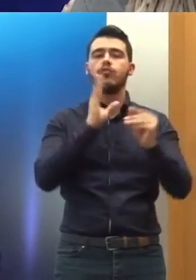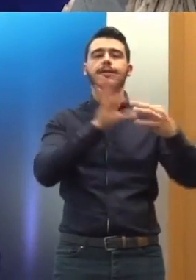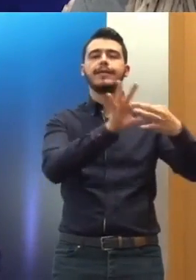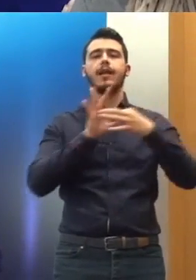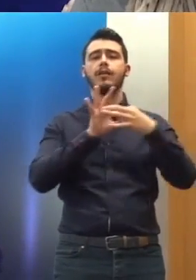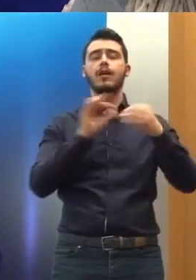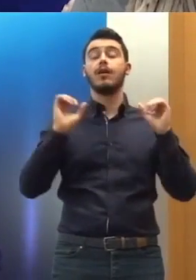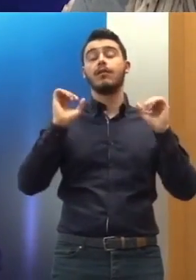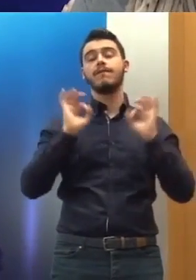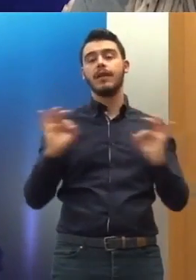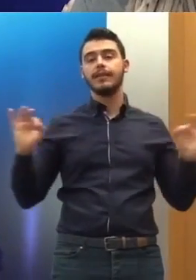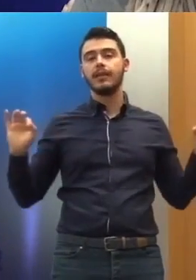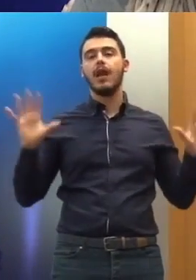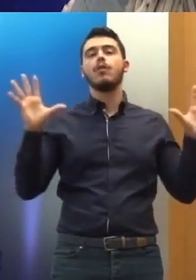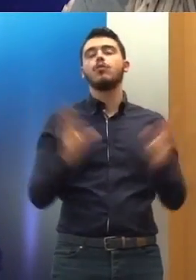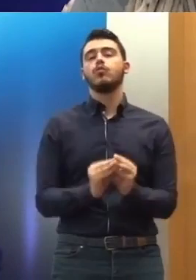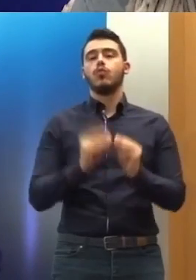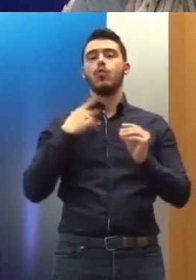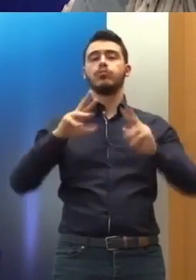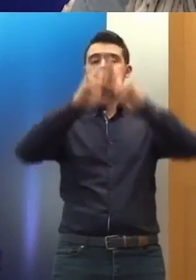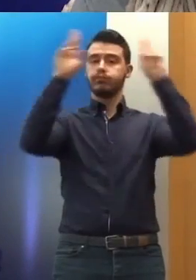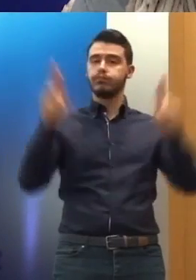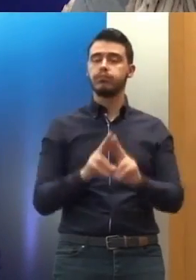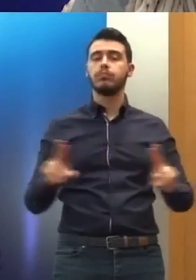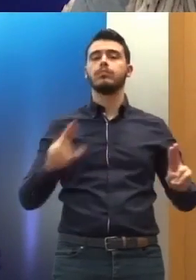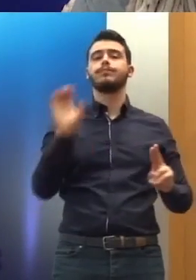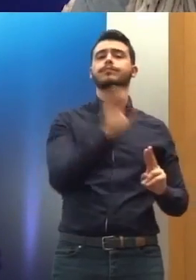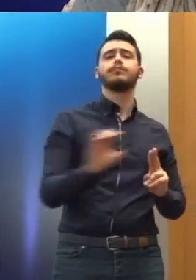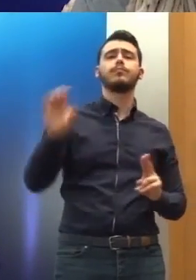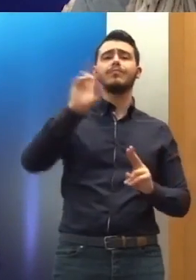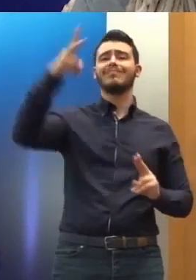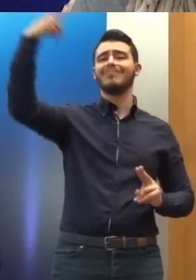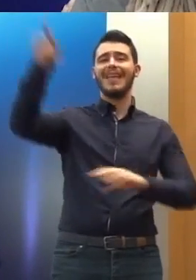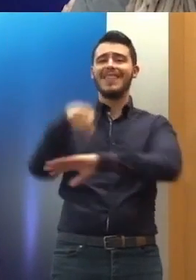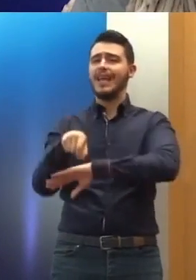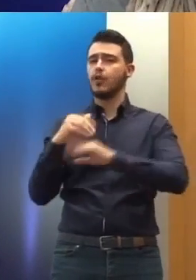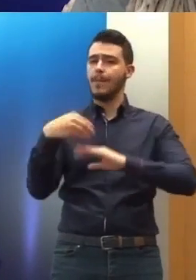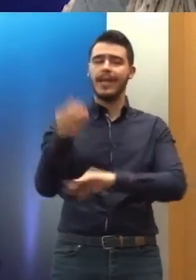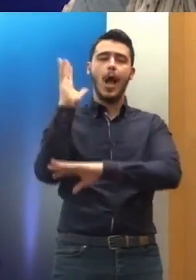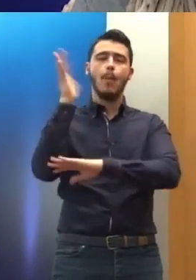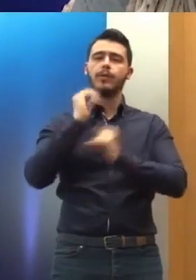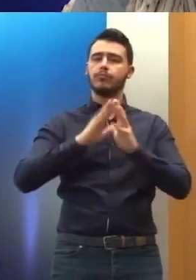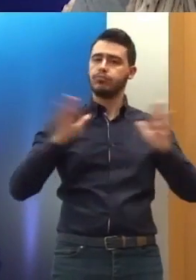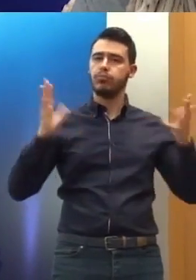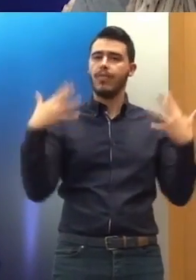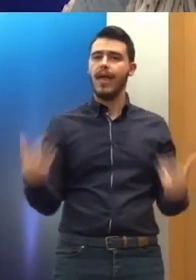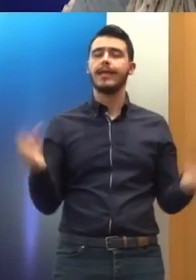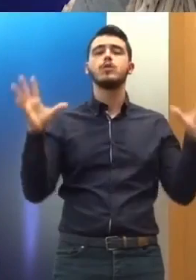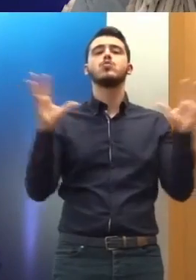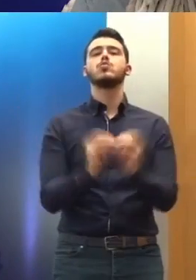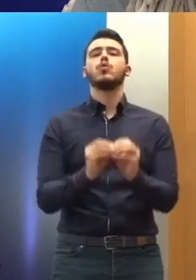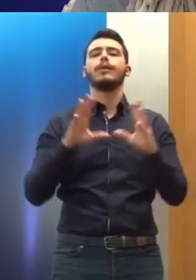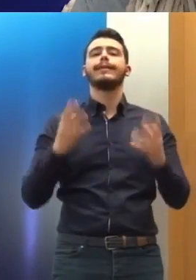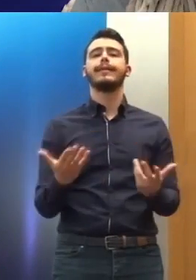Ευρώπης Βεβαίως ορισμένα ζητήματα που νομίζω ότι ο κ. Τζακουμόπουλος θα έχει να μας πει πολλά πράγματα μετά Ώστε οι συμπεριφορές απέναντι στα πρόσωπα που